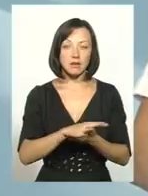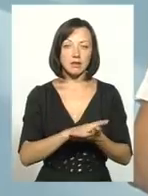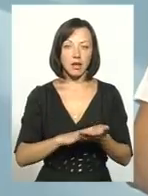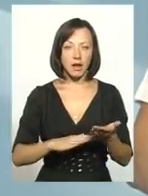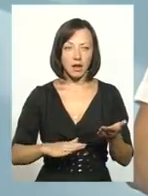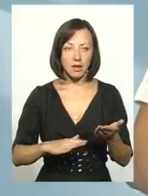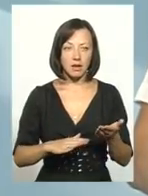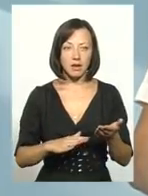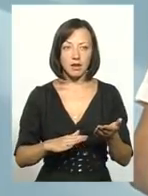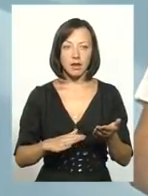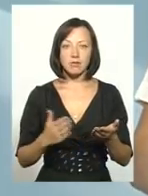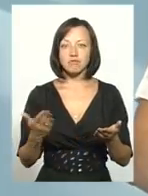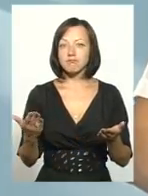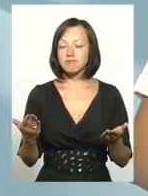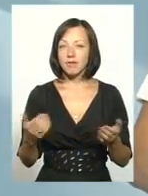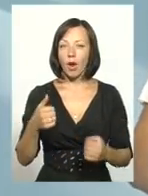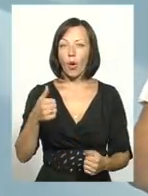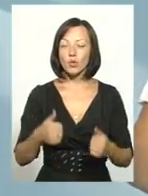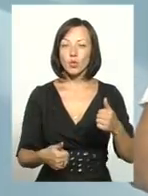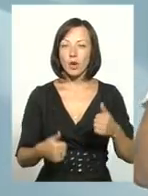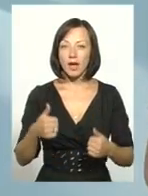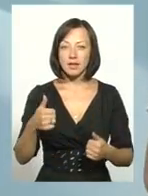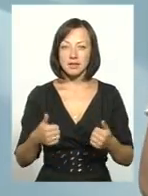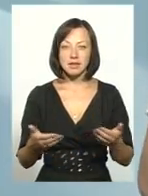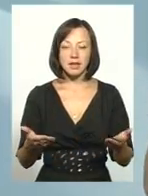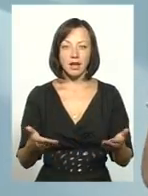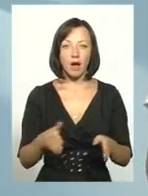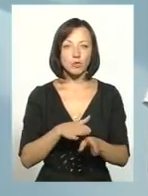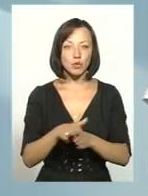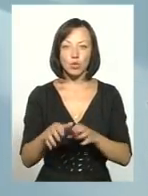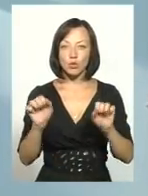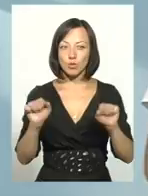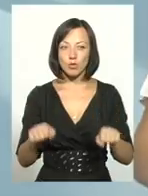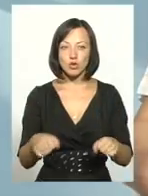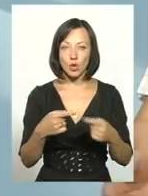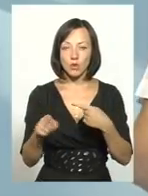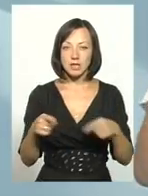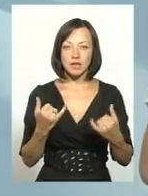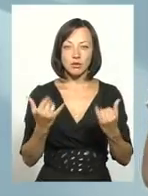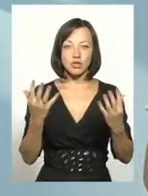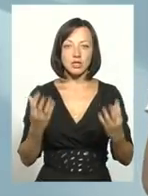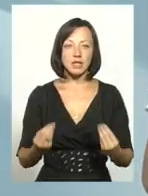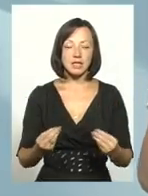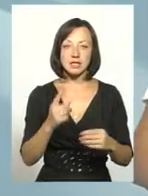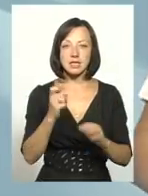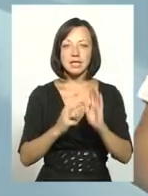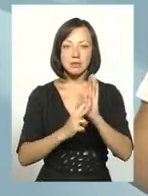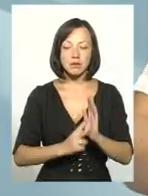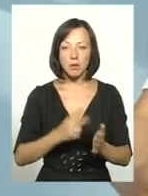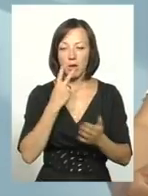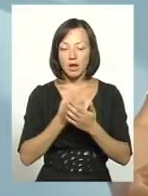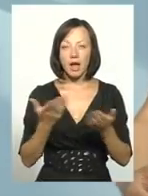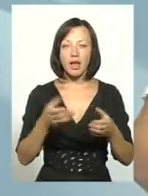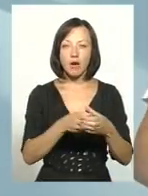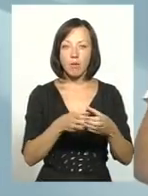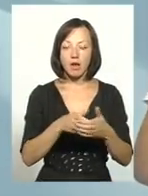етапи конкуренції. І тому абсолютно можу розрізняти вже на сьогоднішній день, за сім місяців бачу, які громади